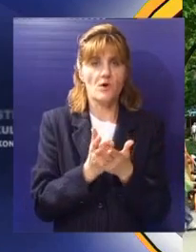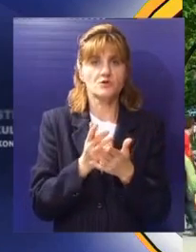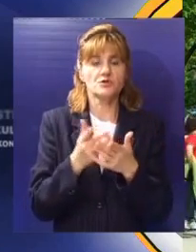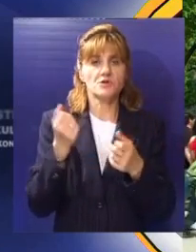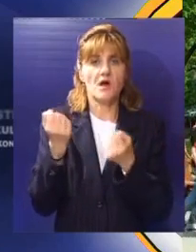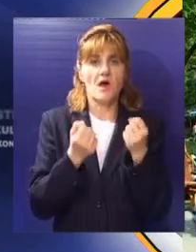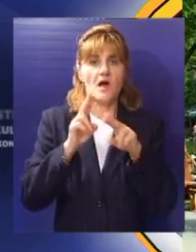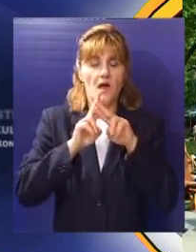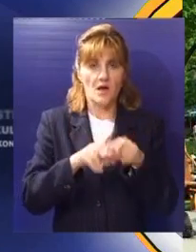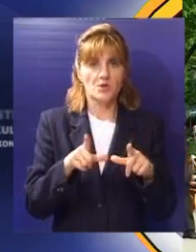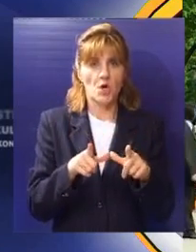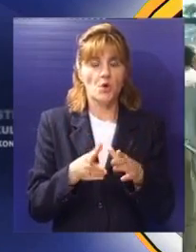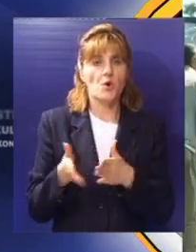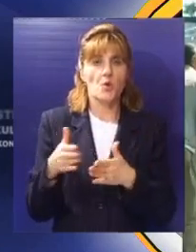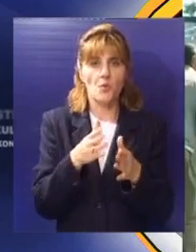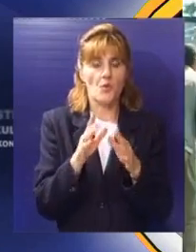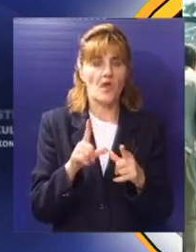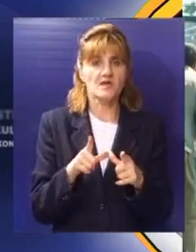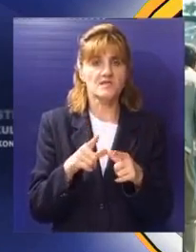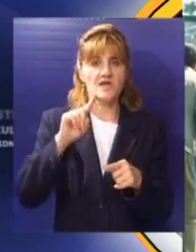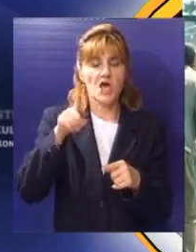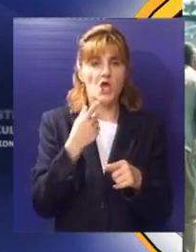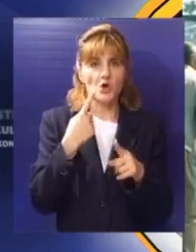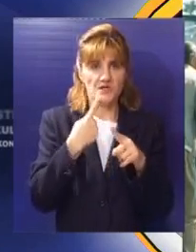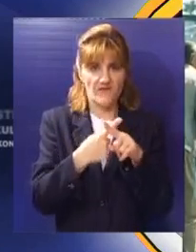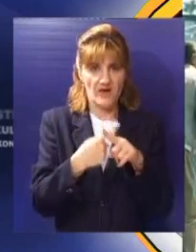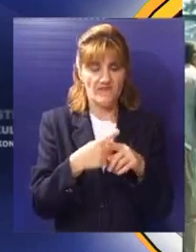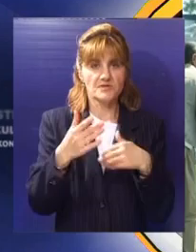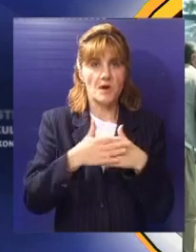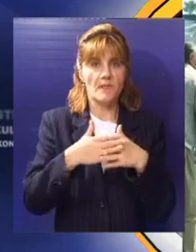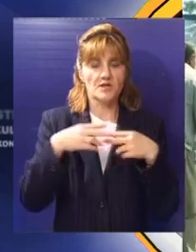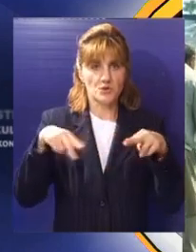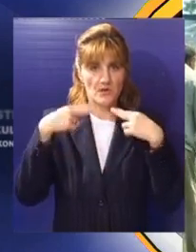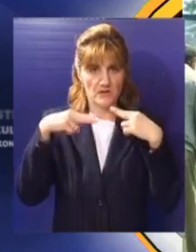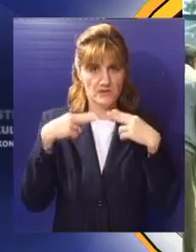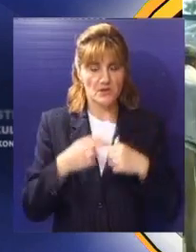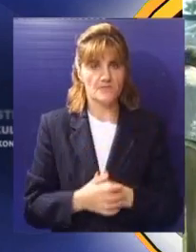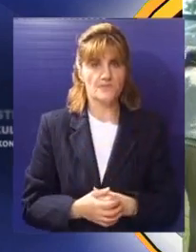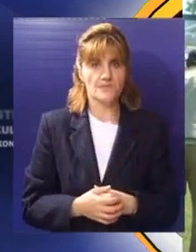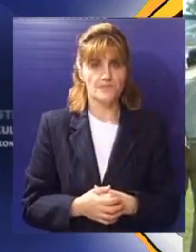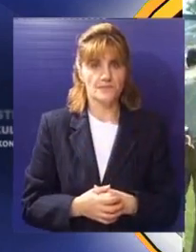parkirati u ulici Jožefa Hegediša iz Splitskoj aleji na parkingu kod Male Gostione.